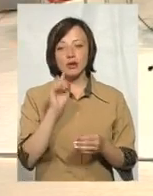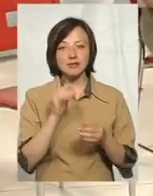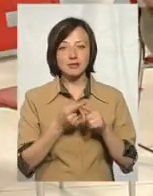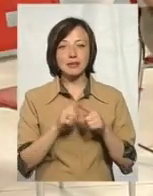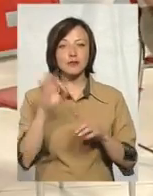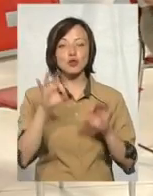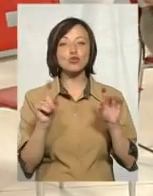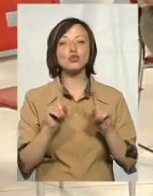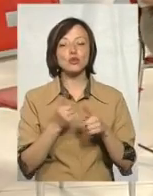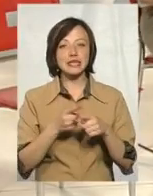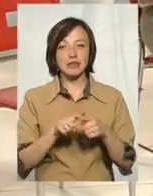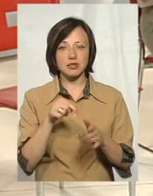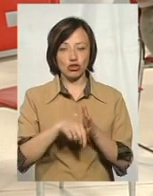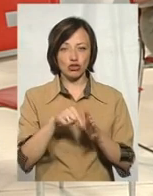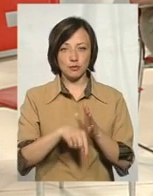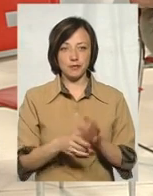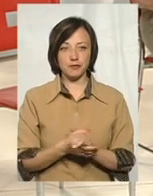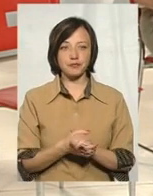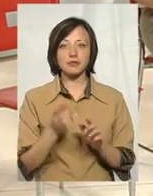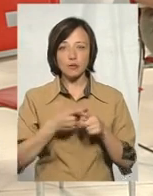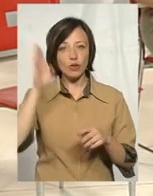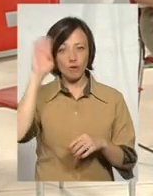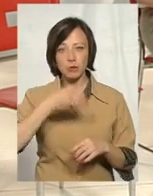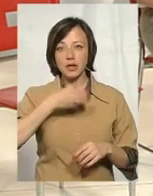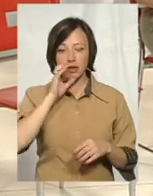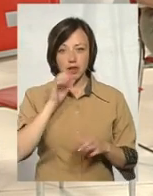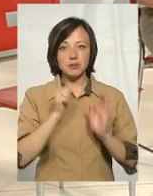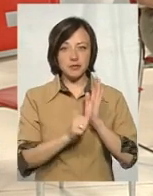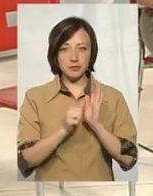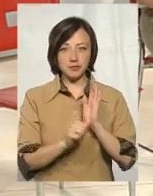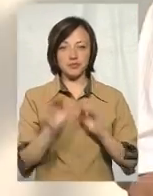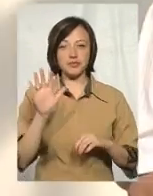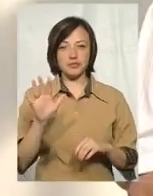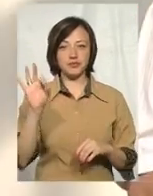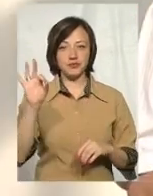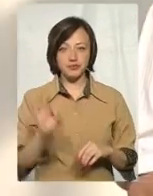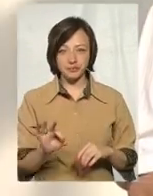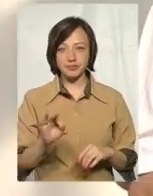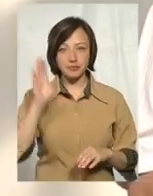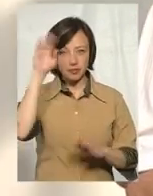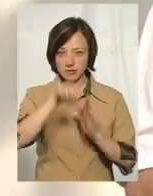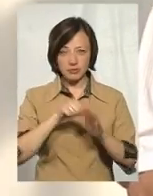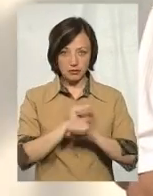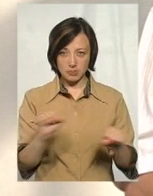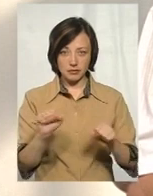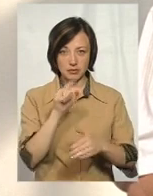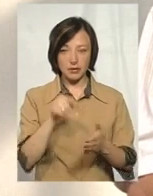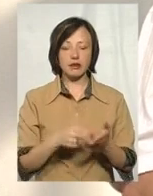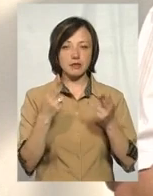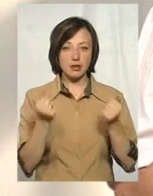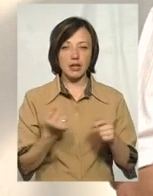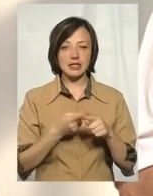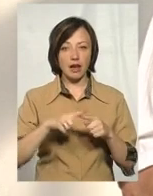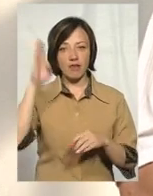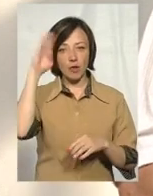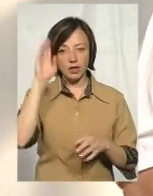цими відсотками? Тобто цю воду пити у тих 65% криниць не можна? Безумово. Ця вода